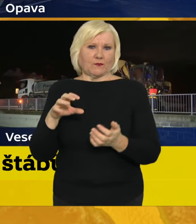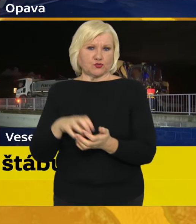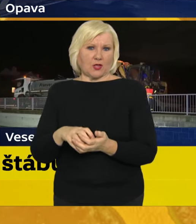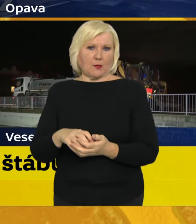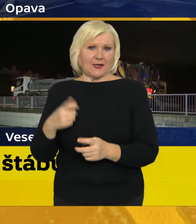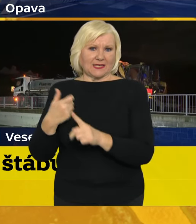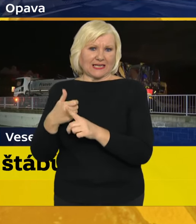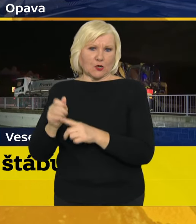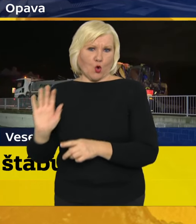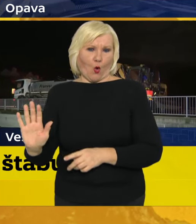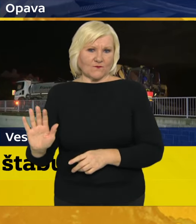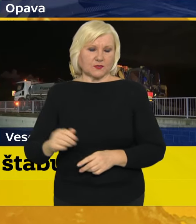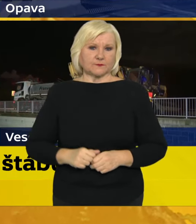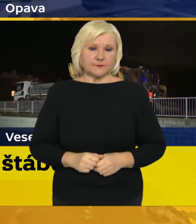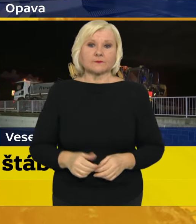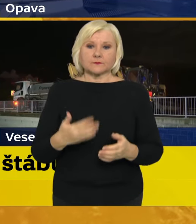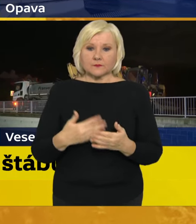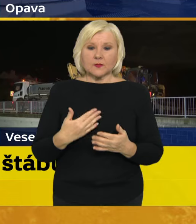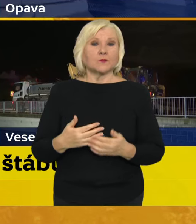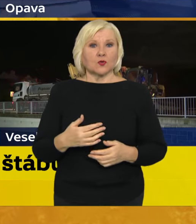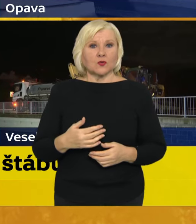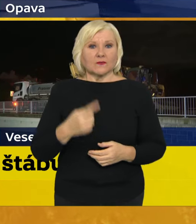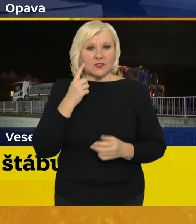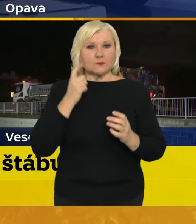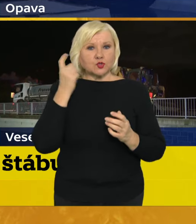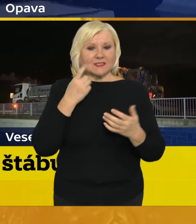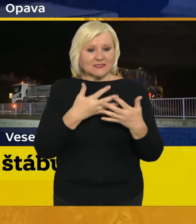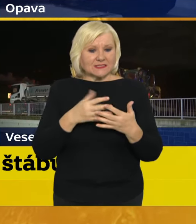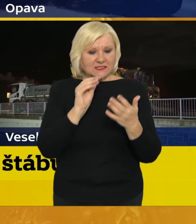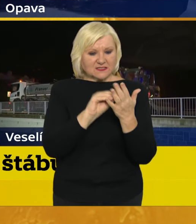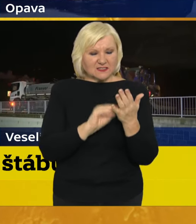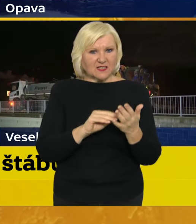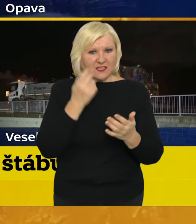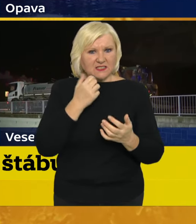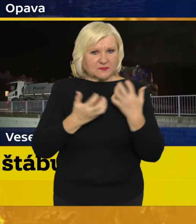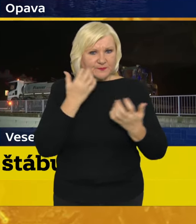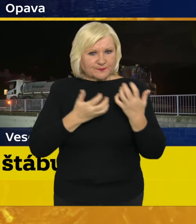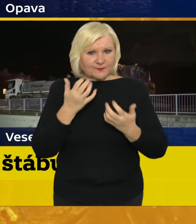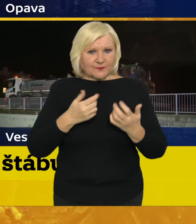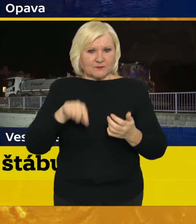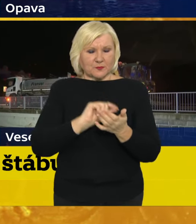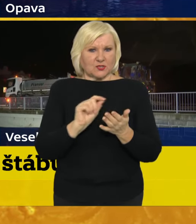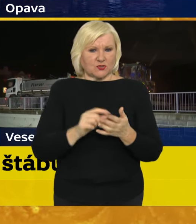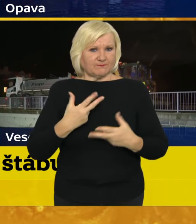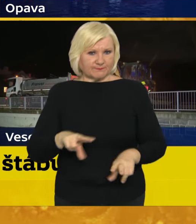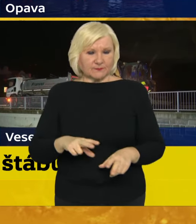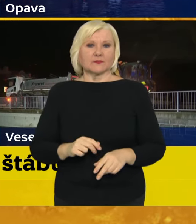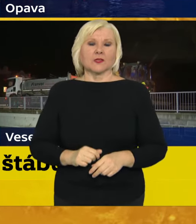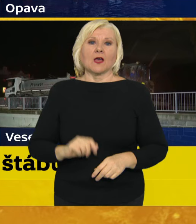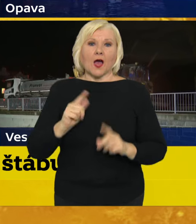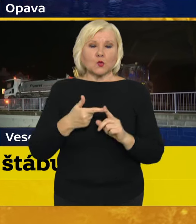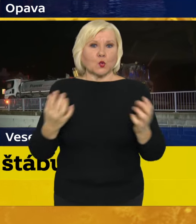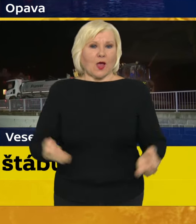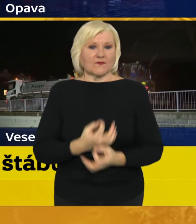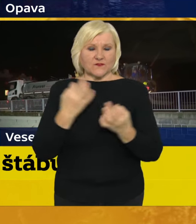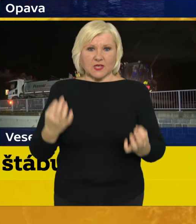otevřeně říct, proto také v ní máme na sociálních sítích určitou nevoli i ze strany občanů. Druhá záležitost, která se velmi